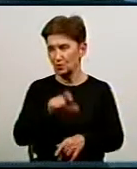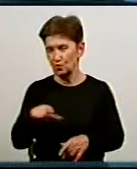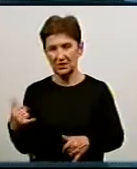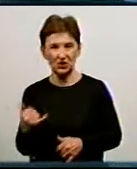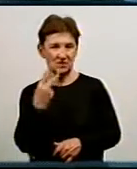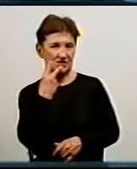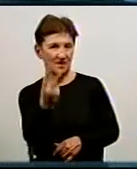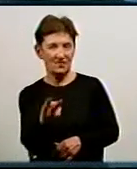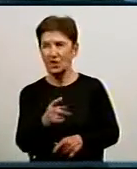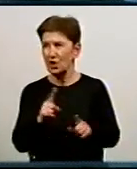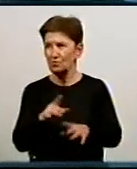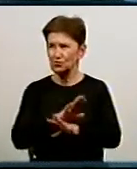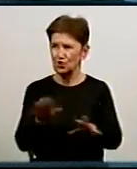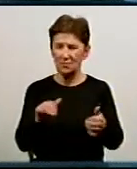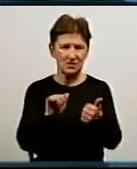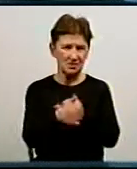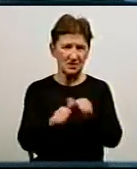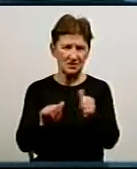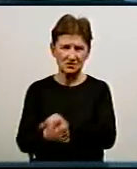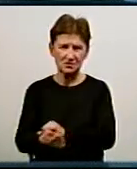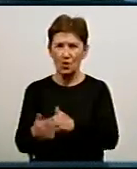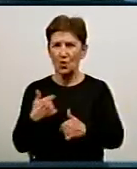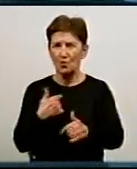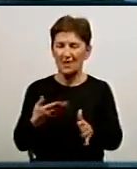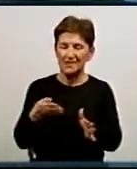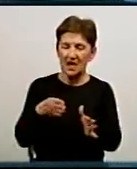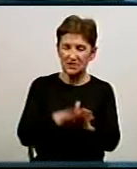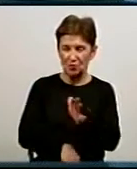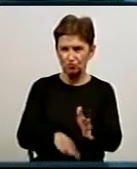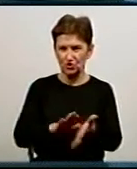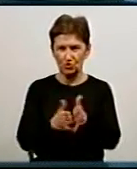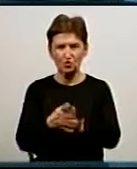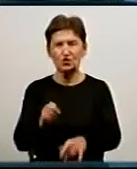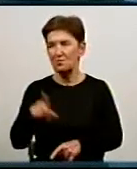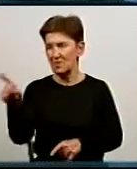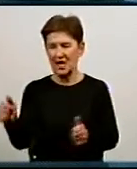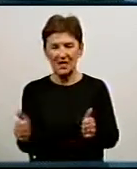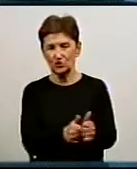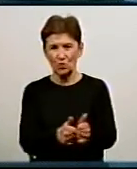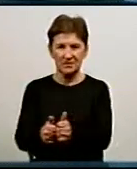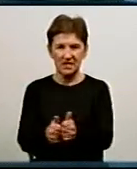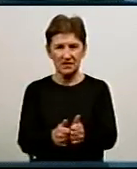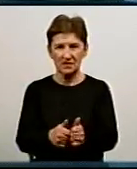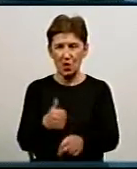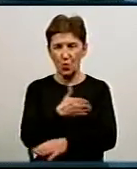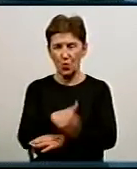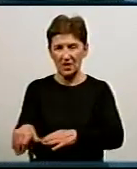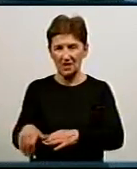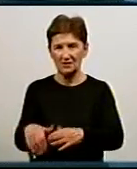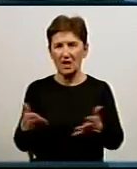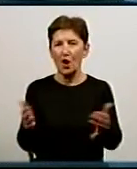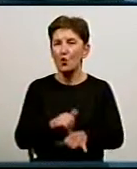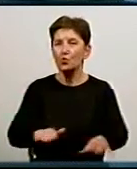говорять, чому не міняють в мене, або в мене найгірша ситуація, ніж на сусідній вулиці. До кого треба звертатися водопровідно-каналізаційне